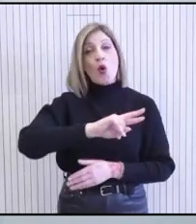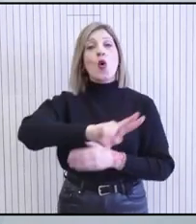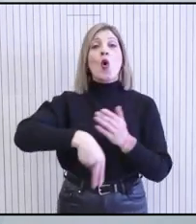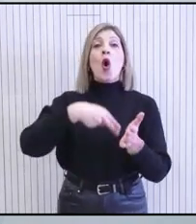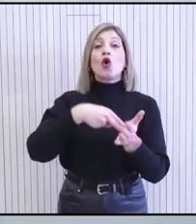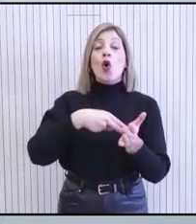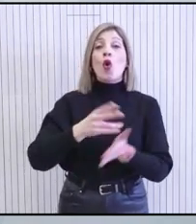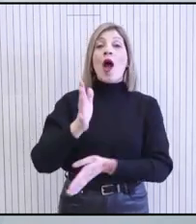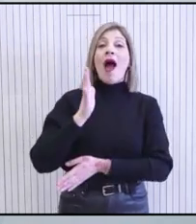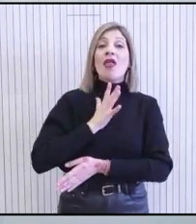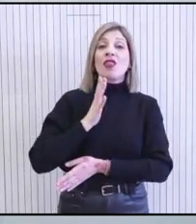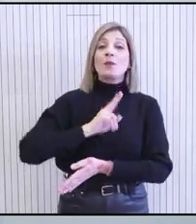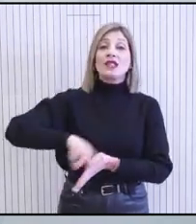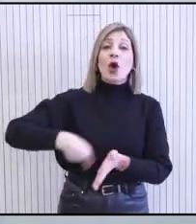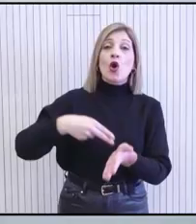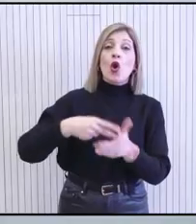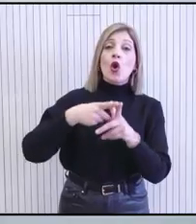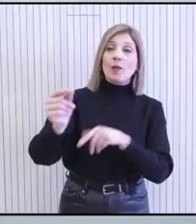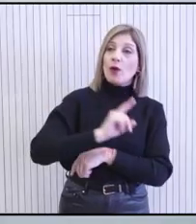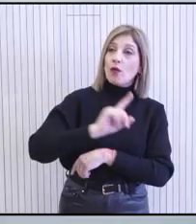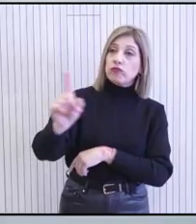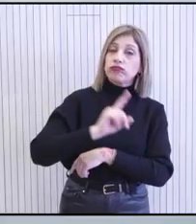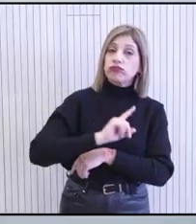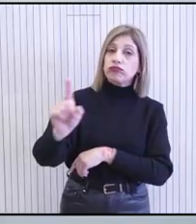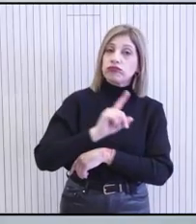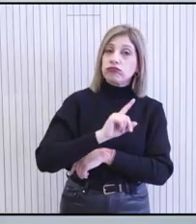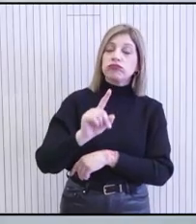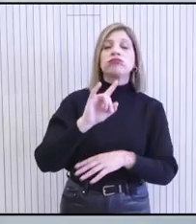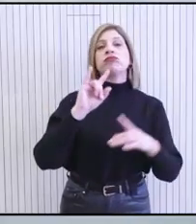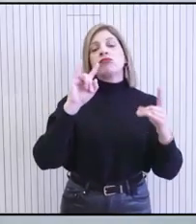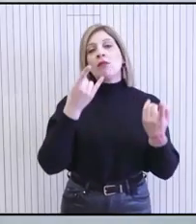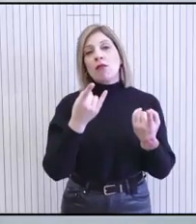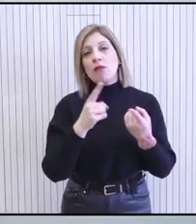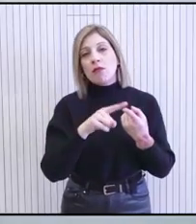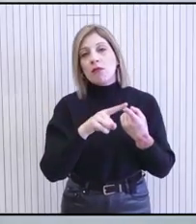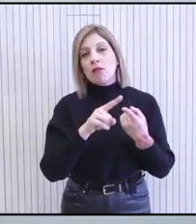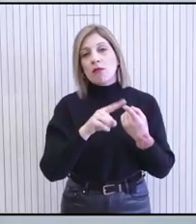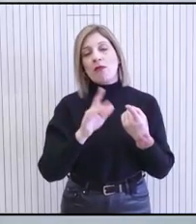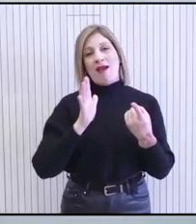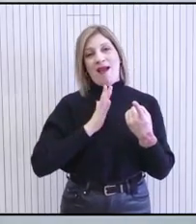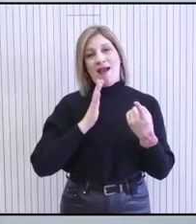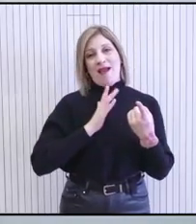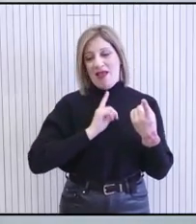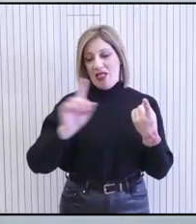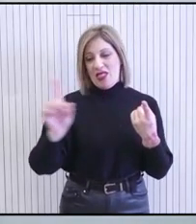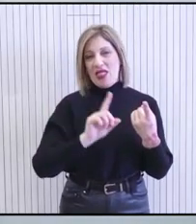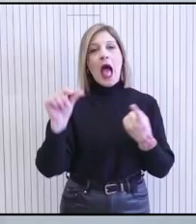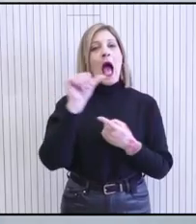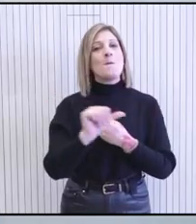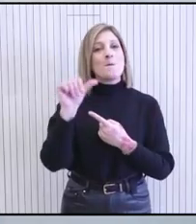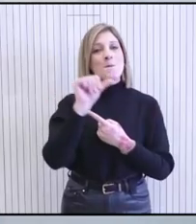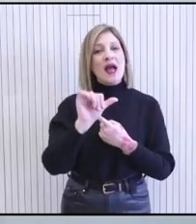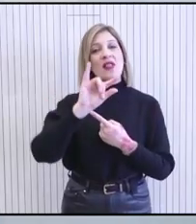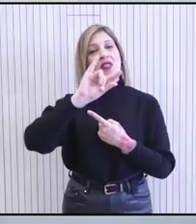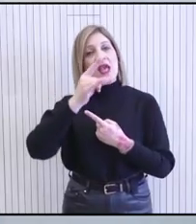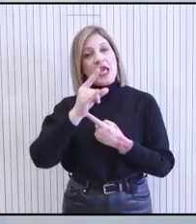ανθρωπιστικό ρόλο που διαδραματίζουμε στην περιοχή. Είτε αυτό αφορά μέσα από την υλοποίηση του ανθρωπιστικού διαδρόμου αμάλθια, είτε αυτό